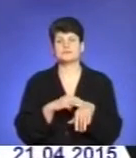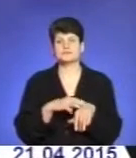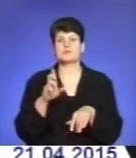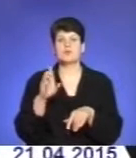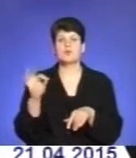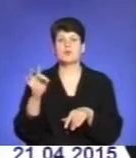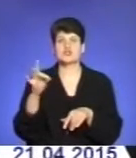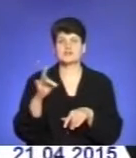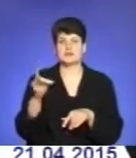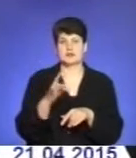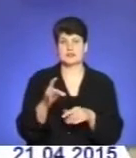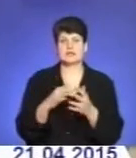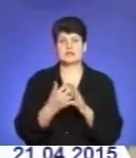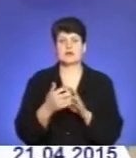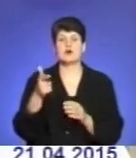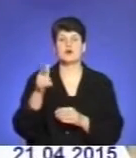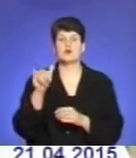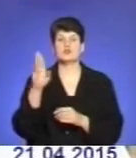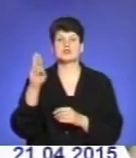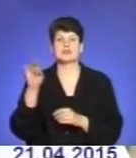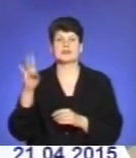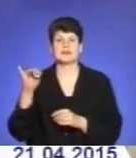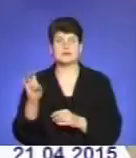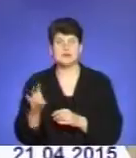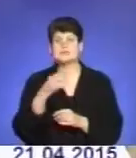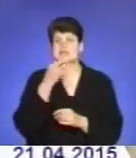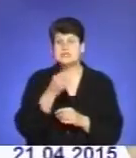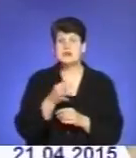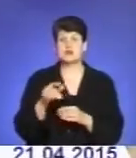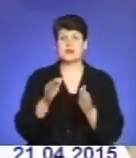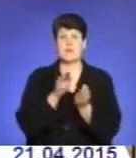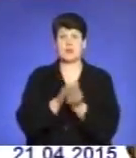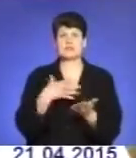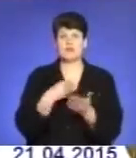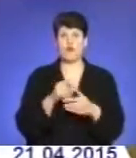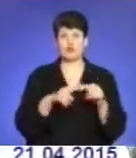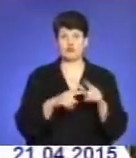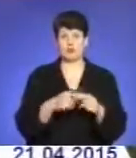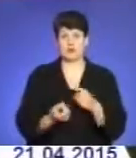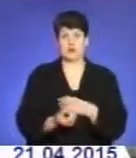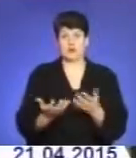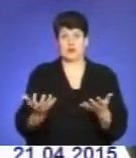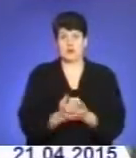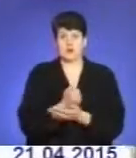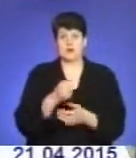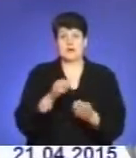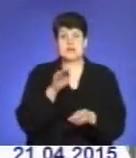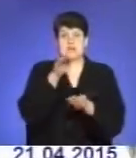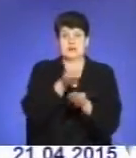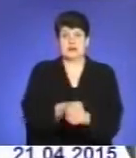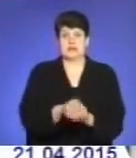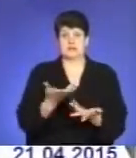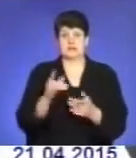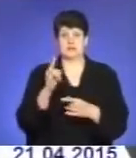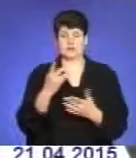райовідділу міліції від мешканця села Гуштин. Чоловік заявив, що на могилі свого родича виявив закопане тіло новонародженої дитини. На